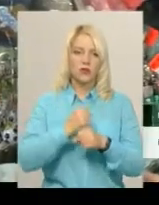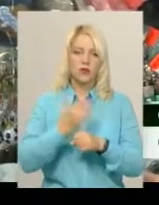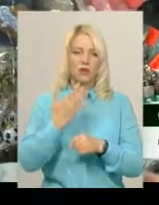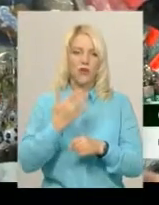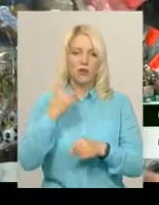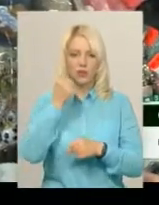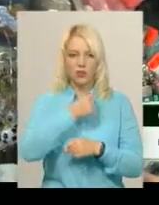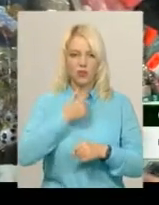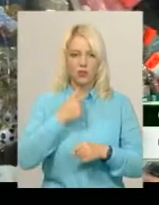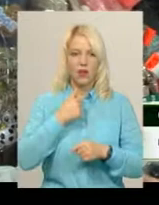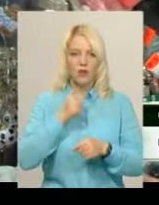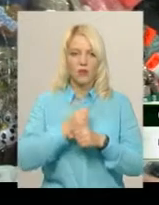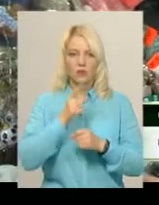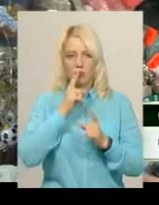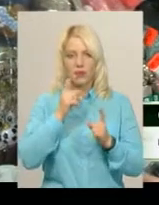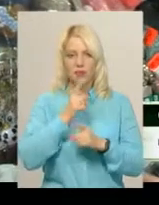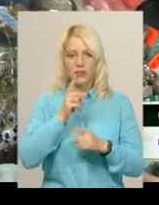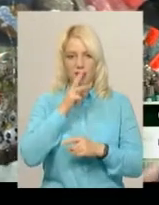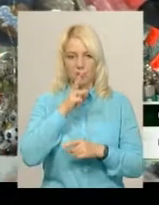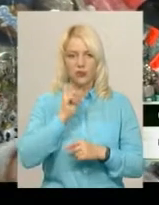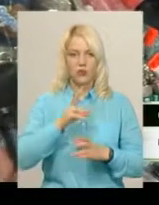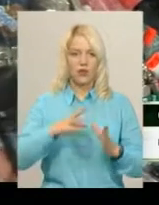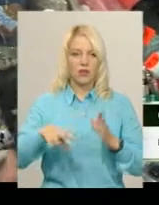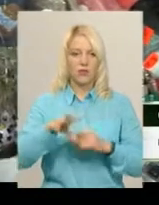мінімальну зарплату, так як і всі, напевно.